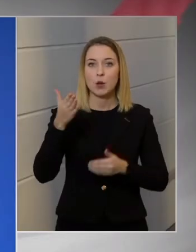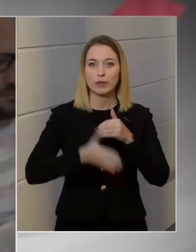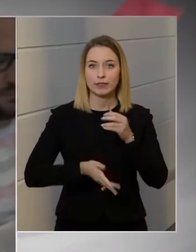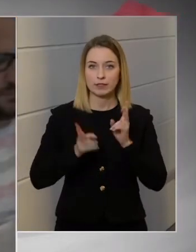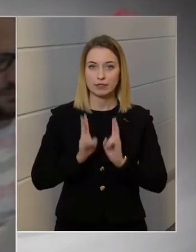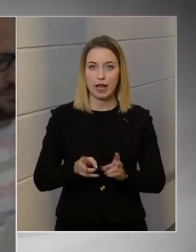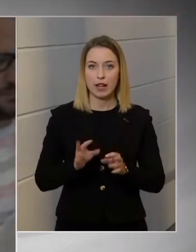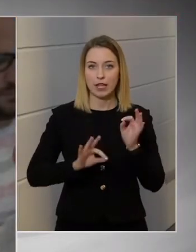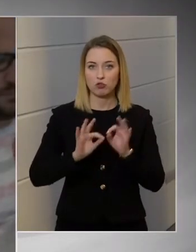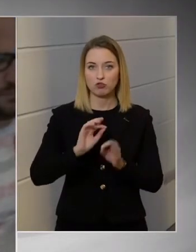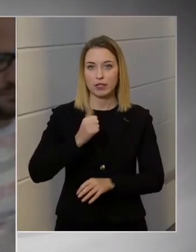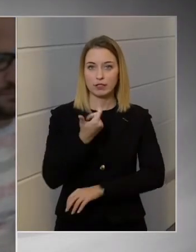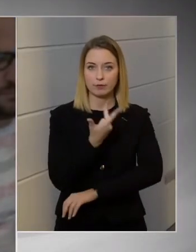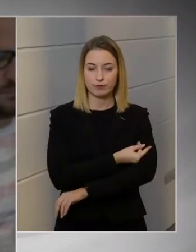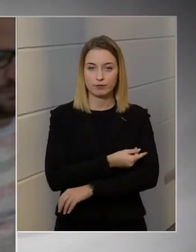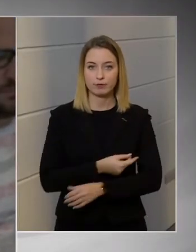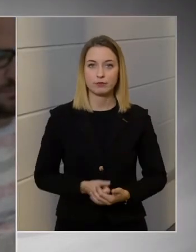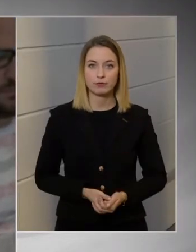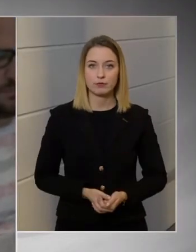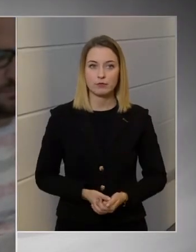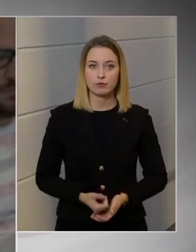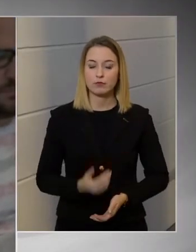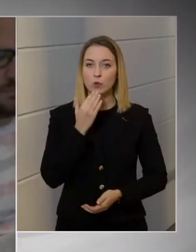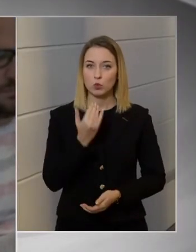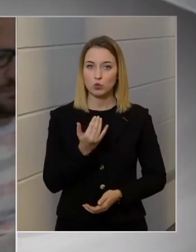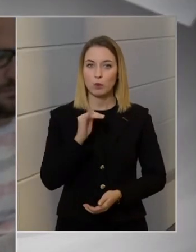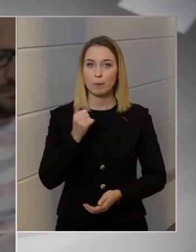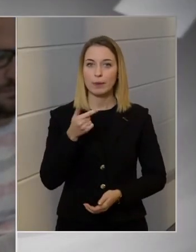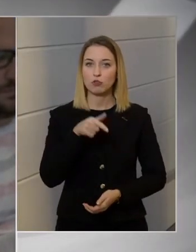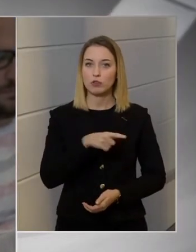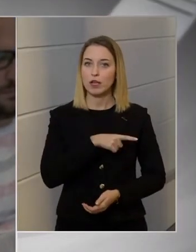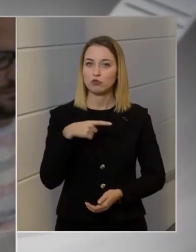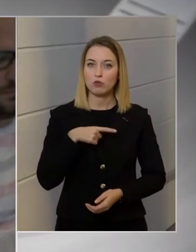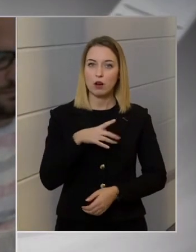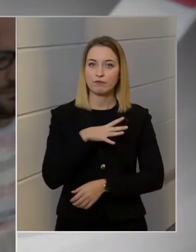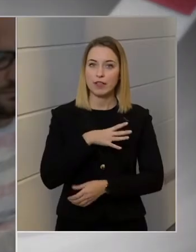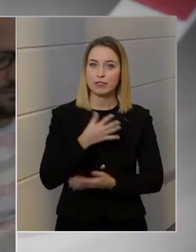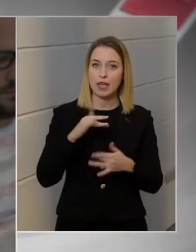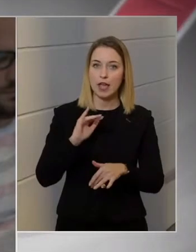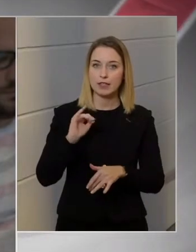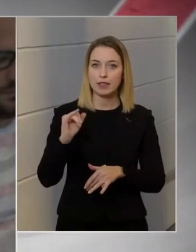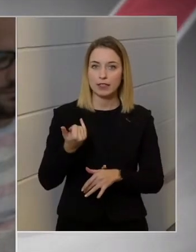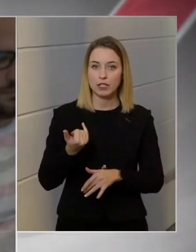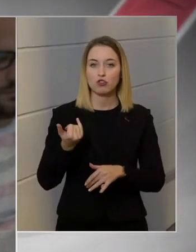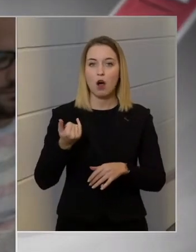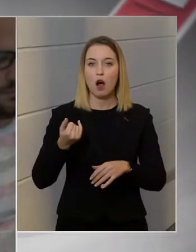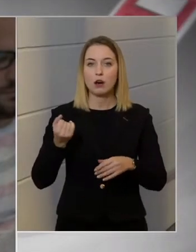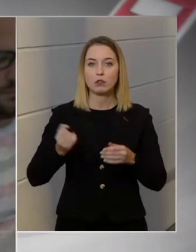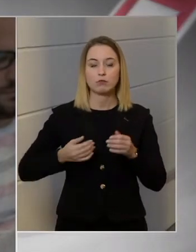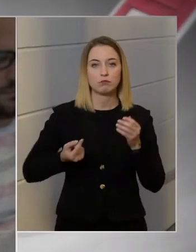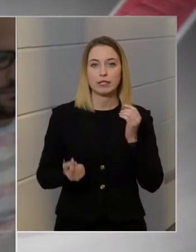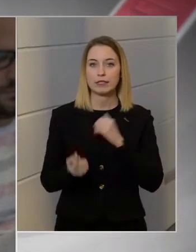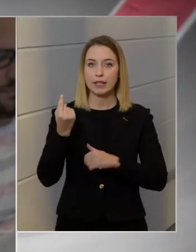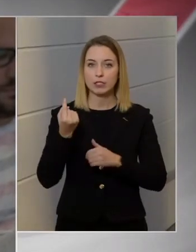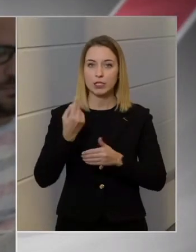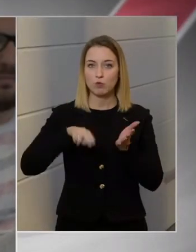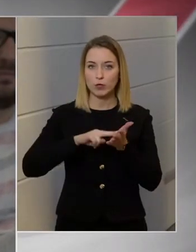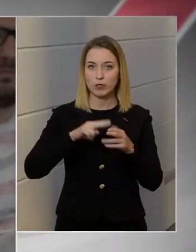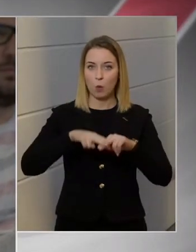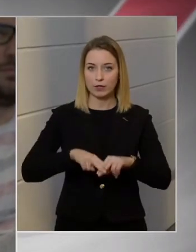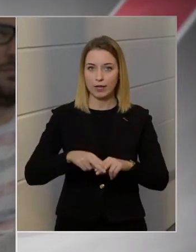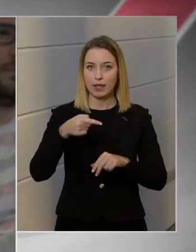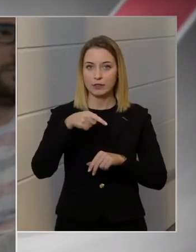megkapni. Köszönöm. És ez csak a veszélyhelyzet, illetve a rendkívüli jogrend fennállásának az idejére lesz